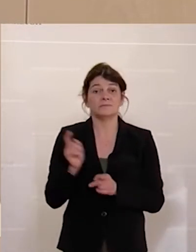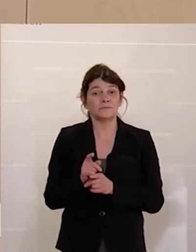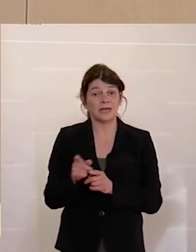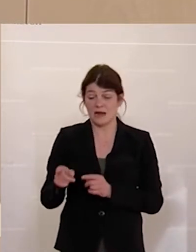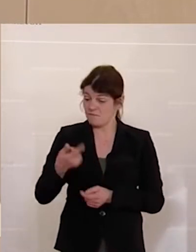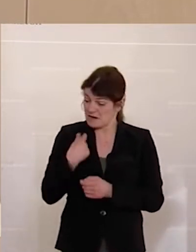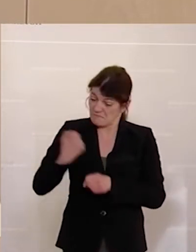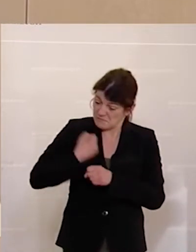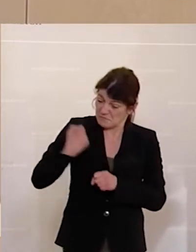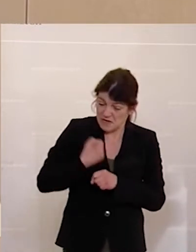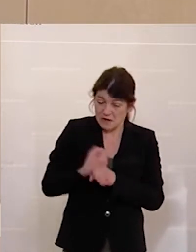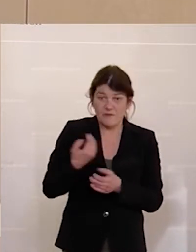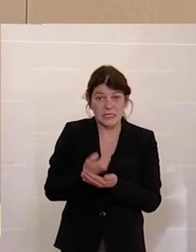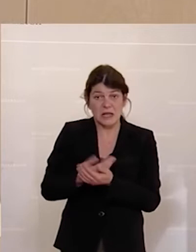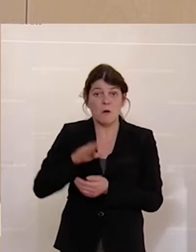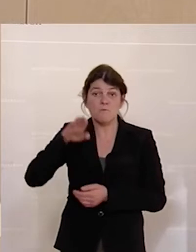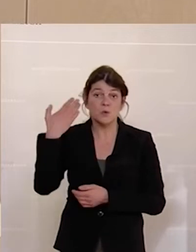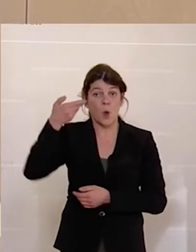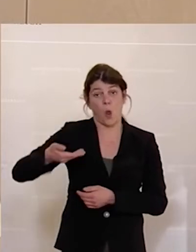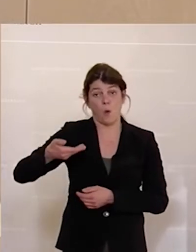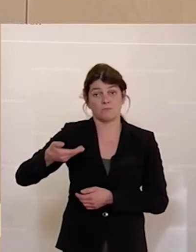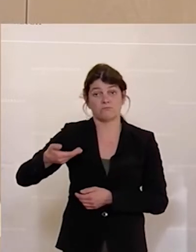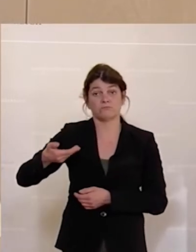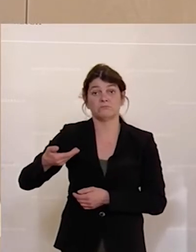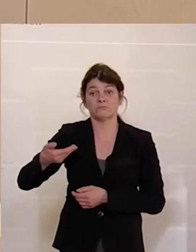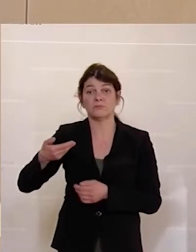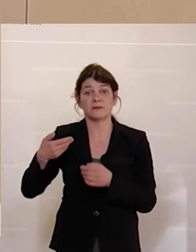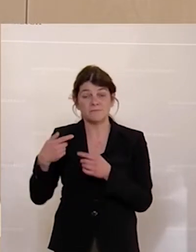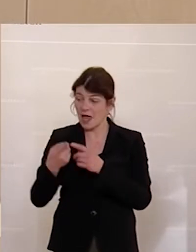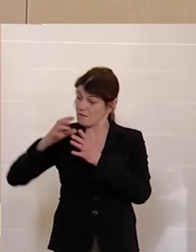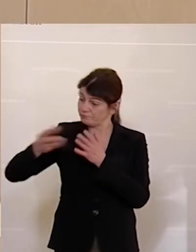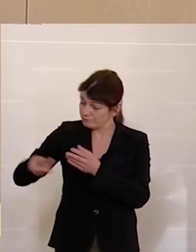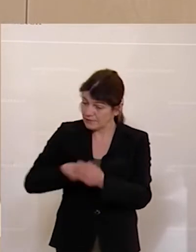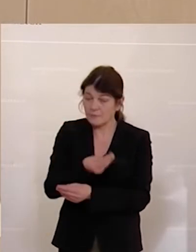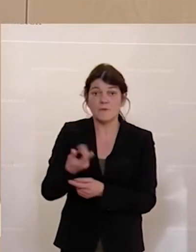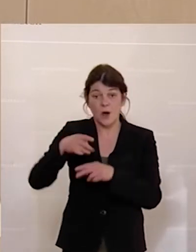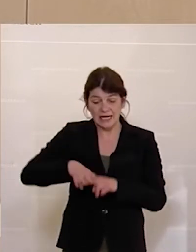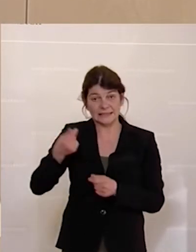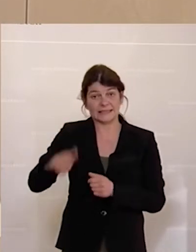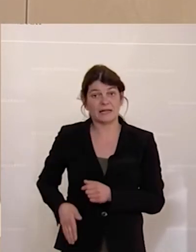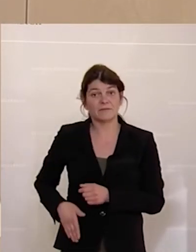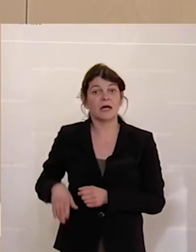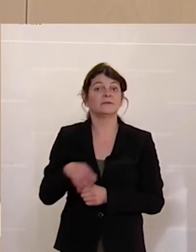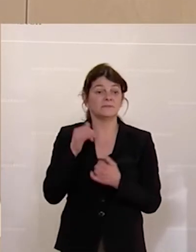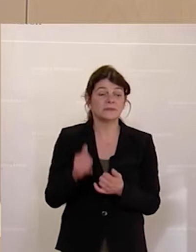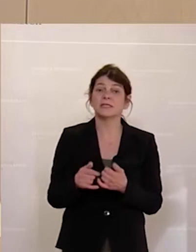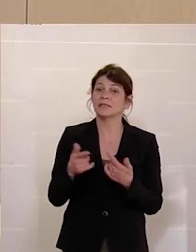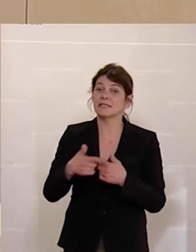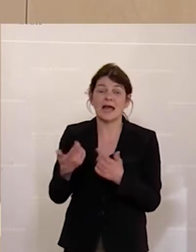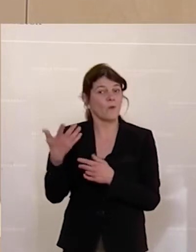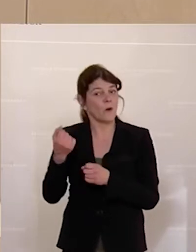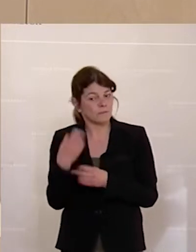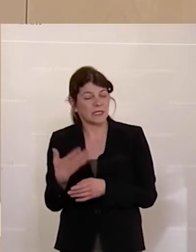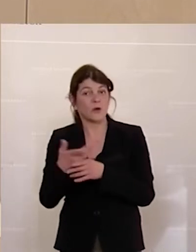von Ihrem hart verdienten Bruttolohn, der netto dann im Geldbörserl bleibt, das Land, wo das stattfindet, das ist